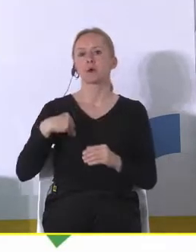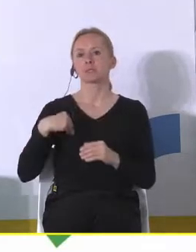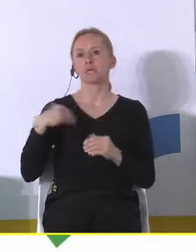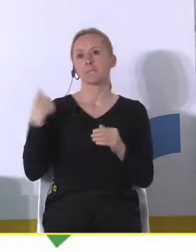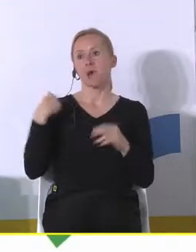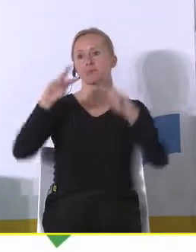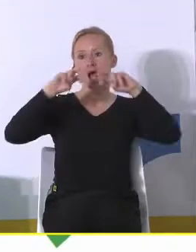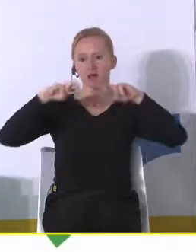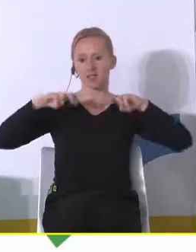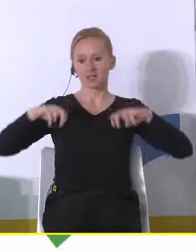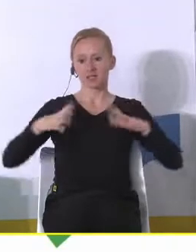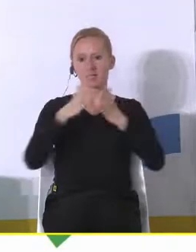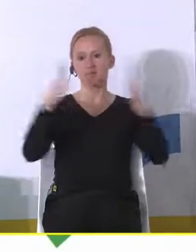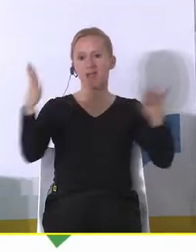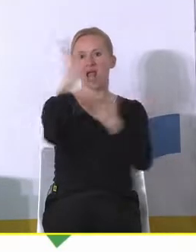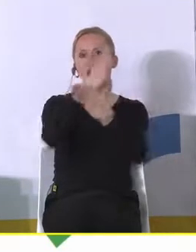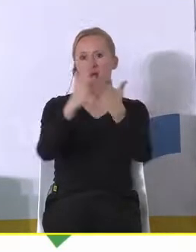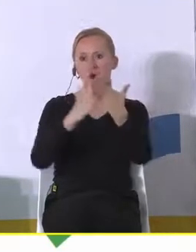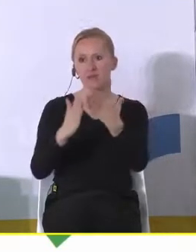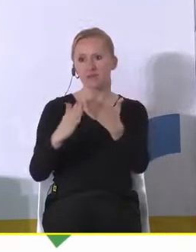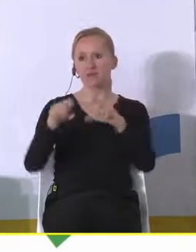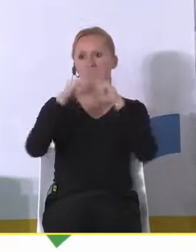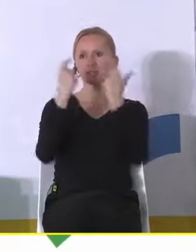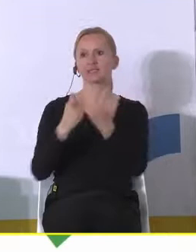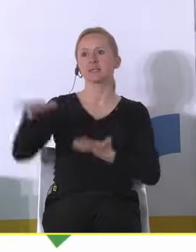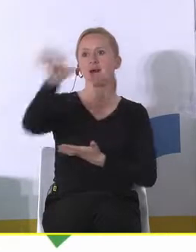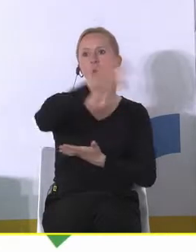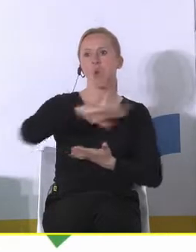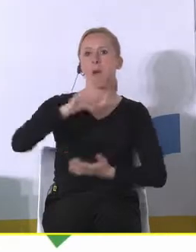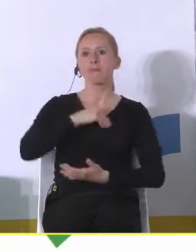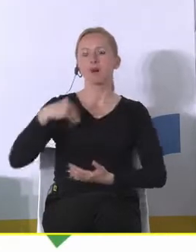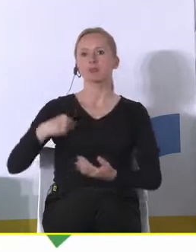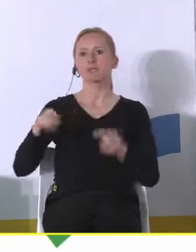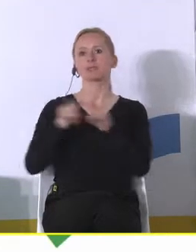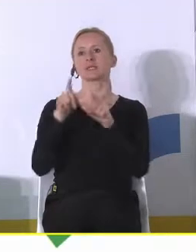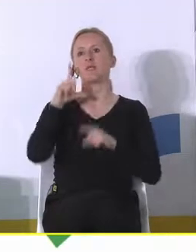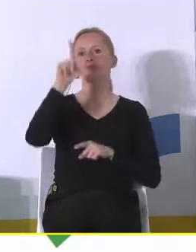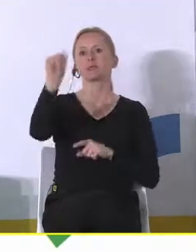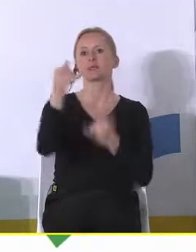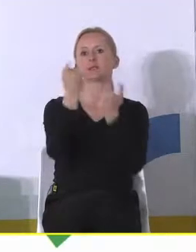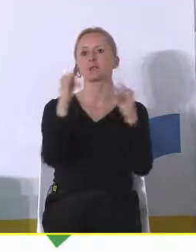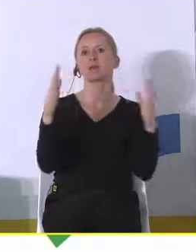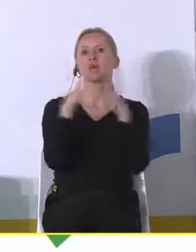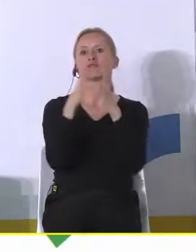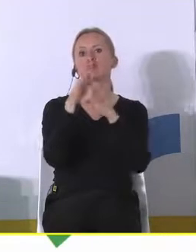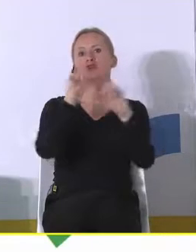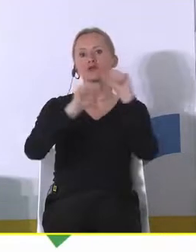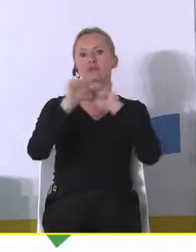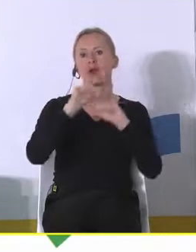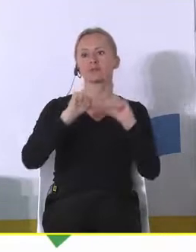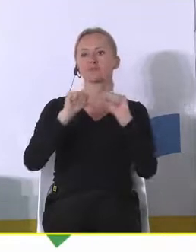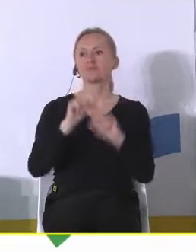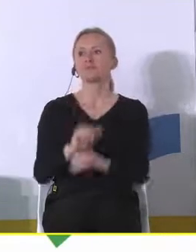zarówno rozszerzona geograficznie, czyli właśnie na cały kraj, jak i historycznie, czyli w perspektywie ostatnich dziesięciu lat. I